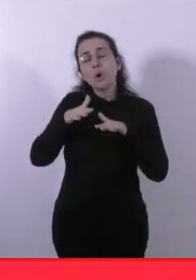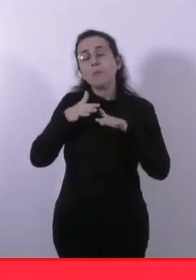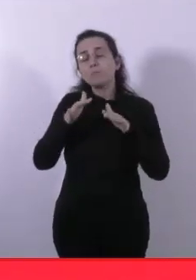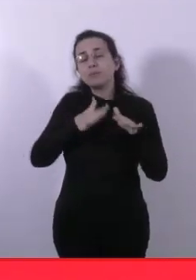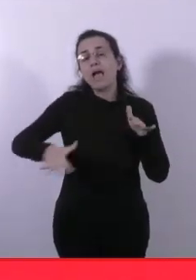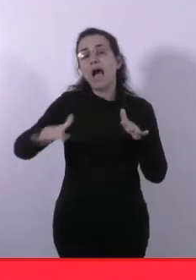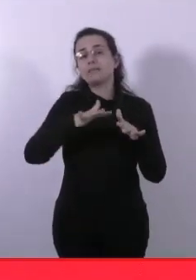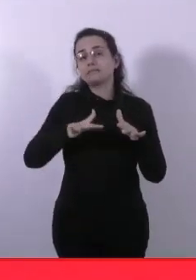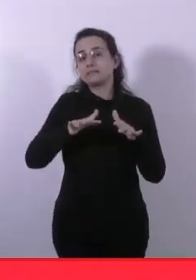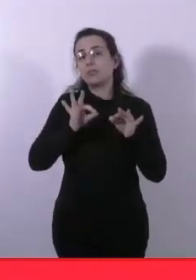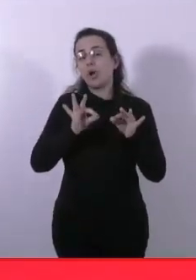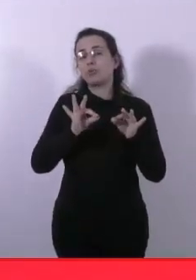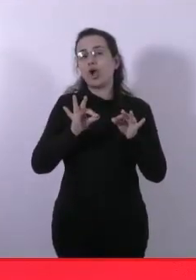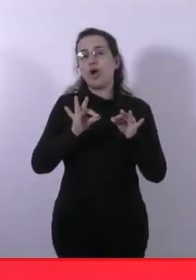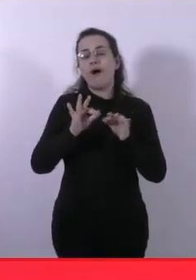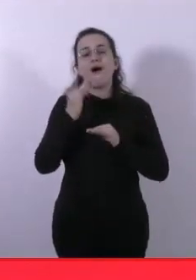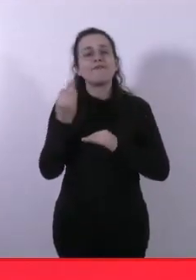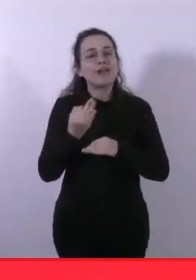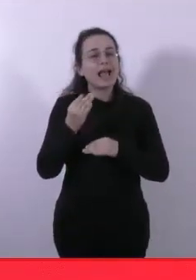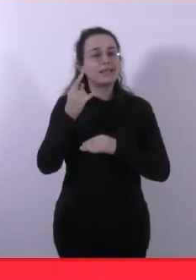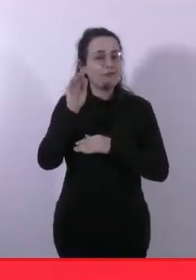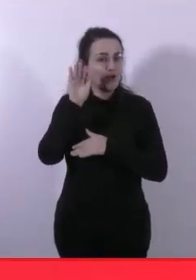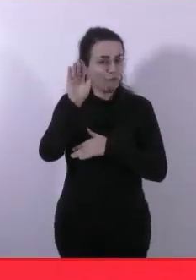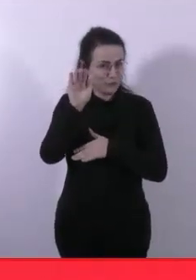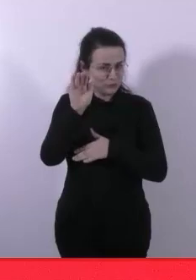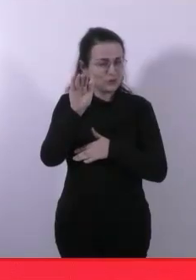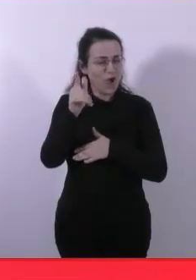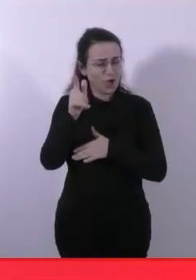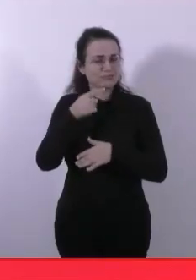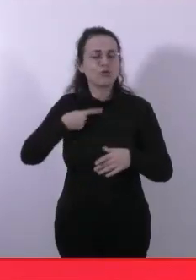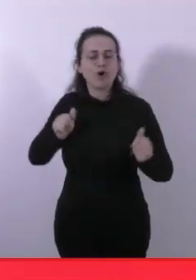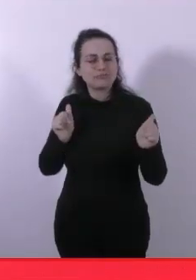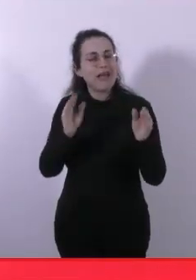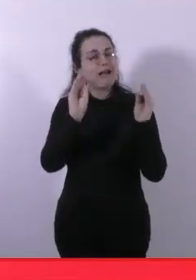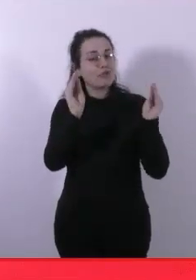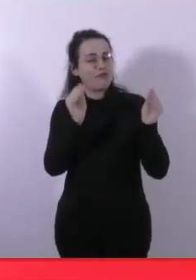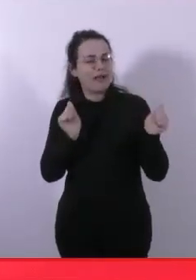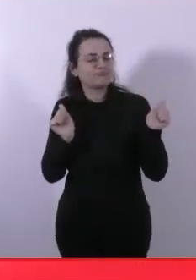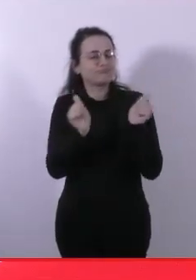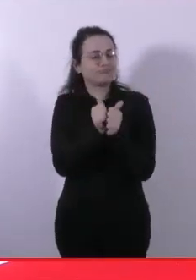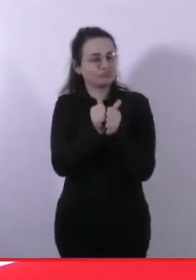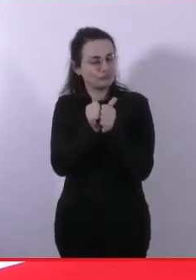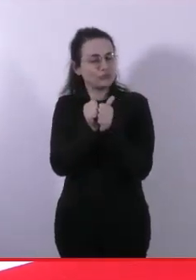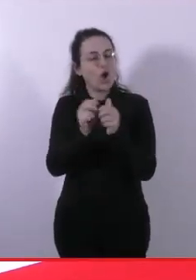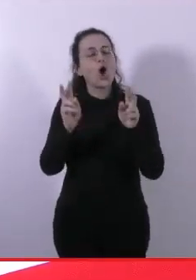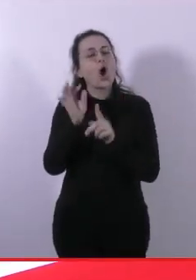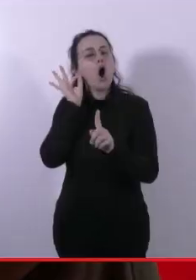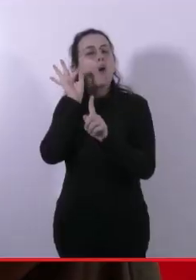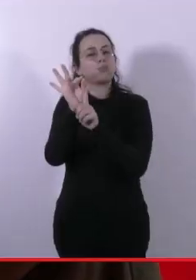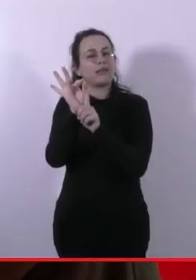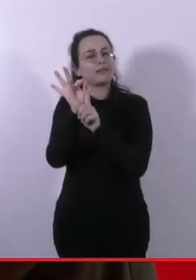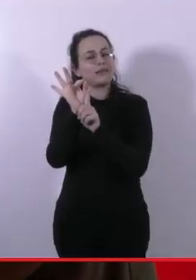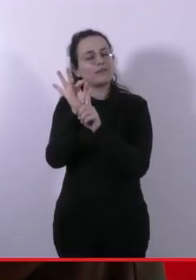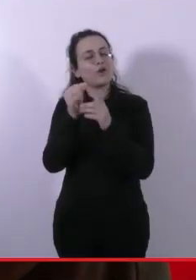di Free Day for Future, nella lotta per uno sviluppo sostenibile, perché sappiamo benissimo che questi ragazzi hanno